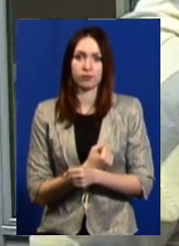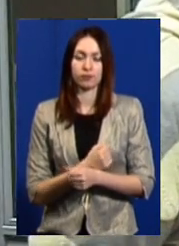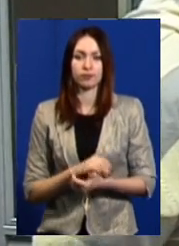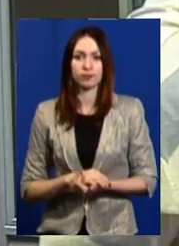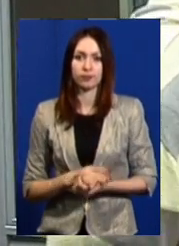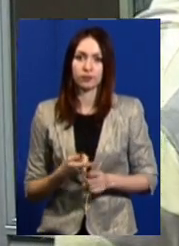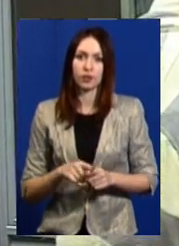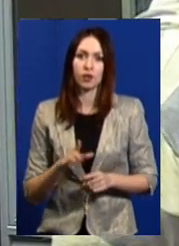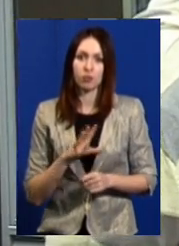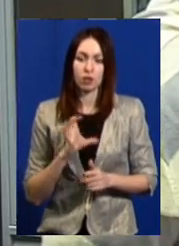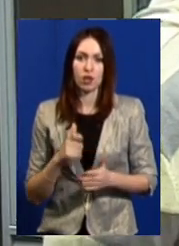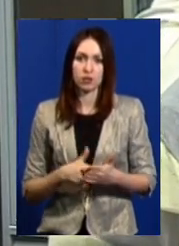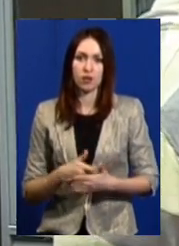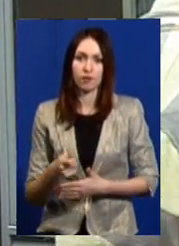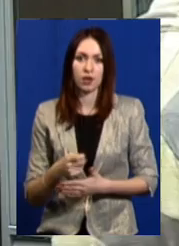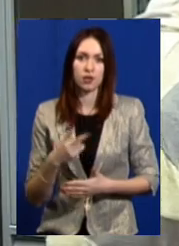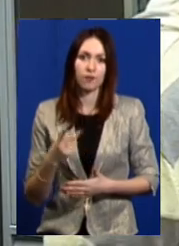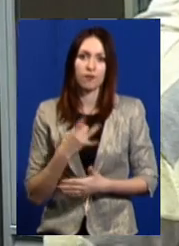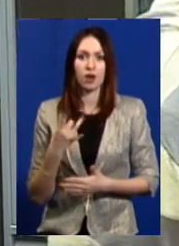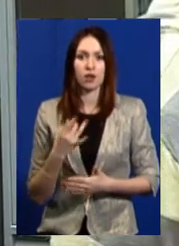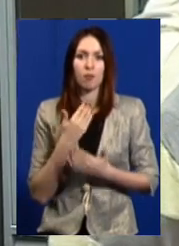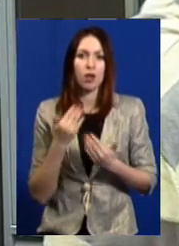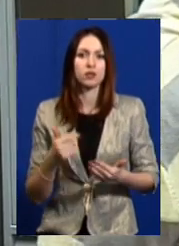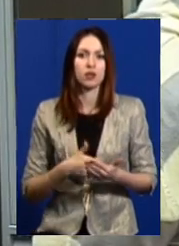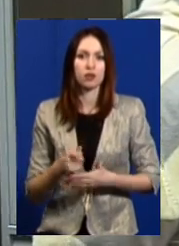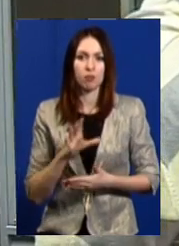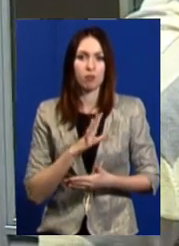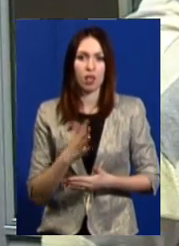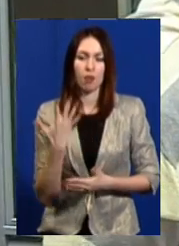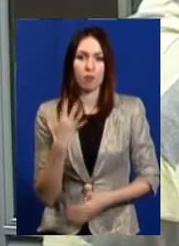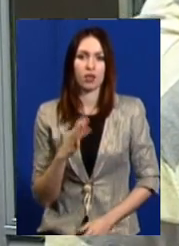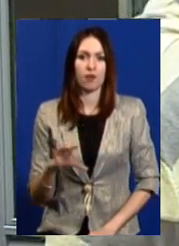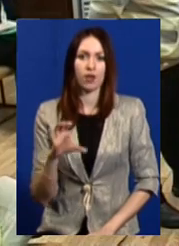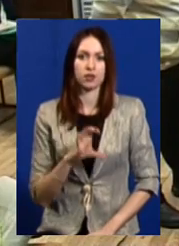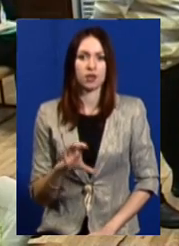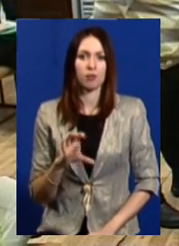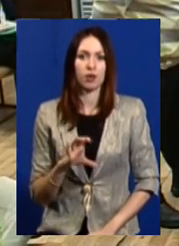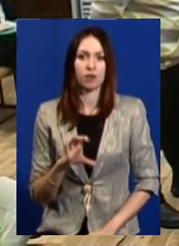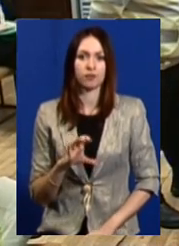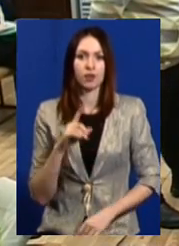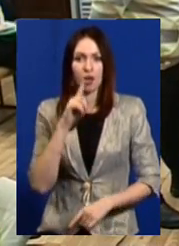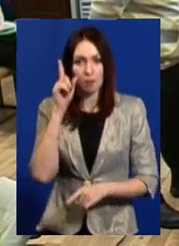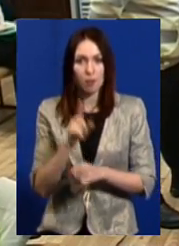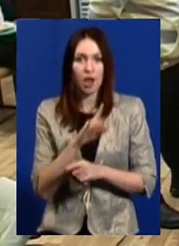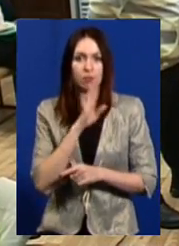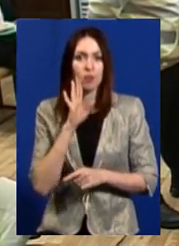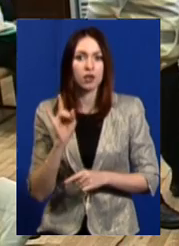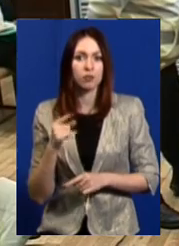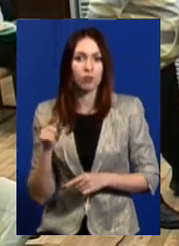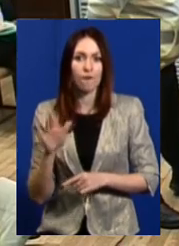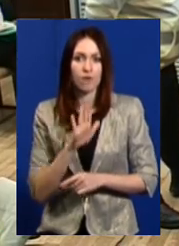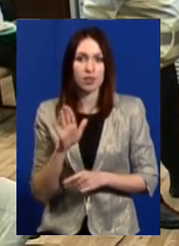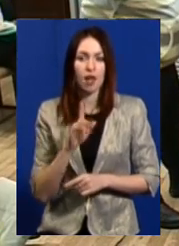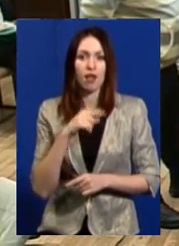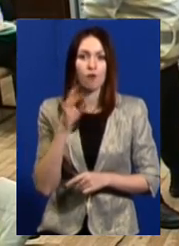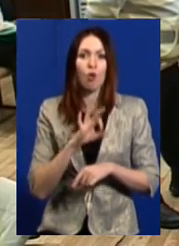Це було саме з заявою, рази два чи три. Остання заява була написана 5 вересня. Брат матері дитини Віталій Німаніхін